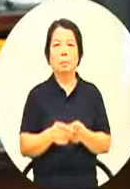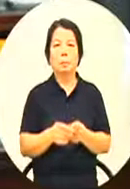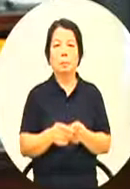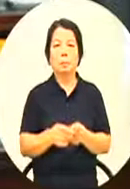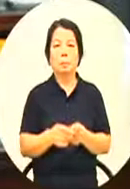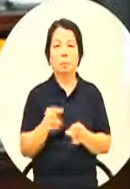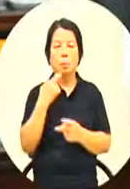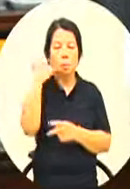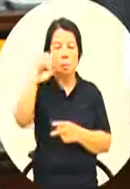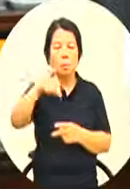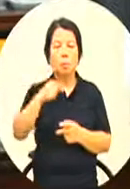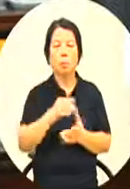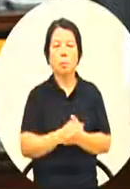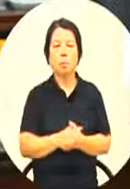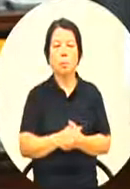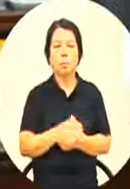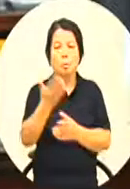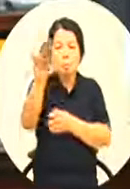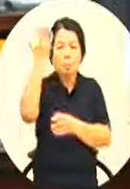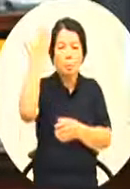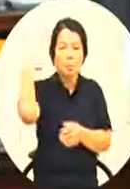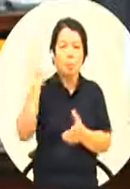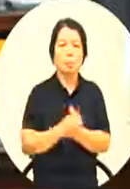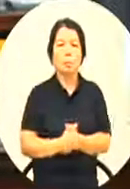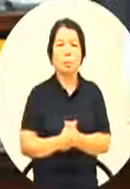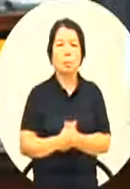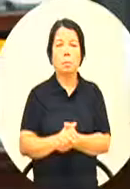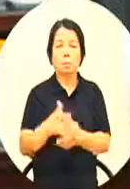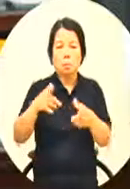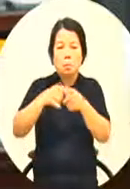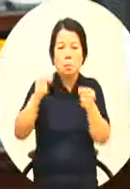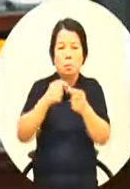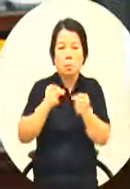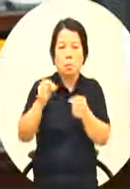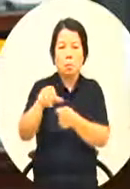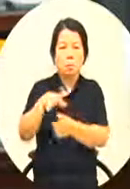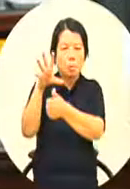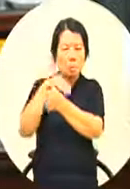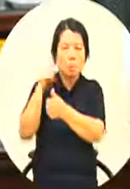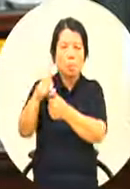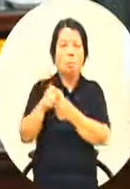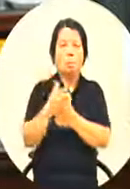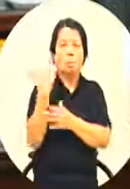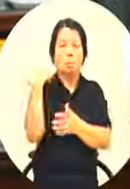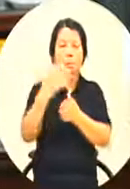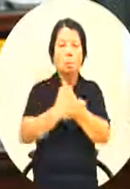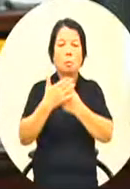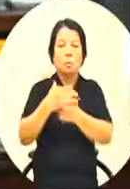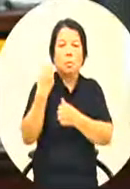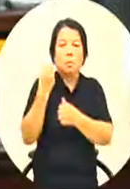我觉得我们应该要学早期的参考日本早期在维新的时候